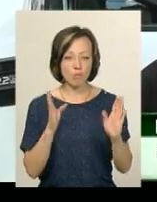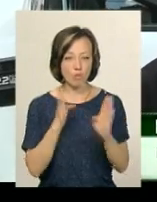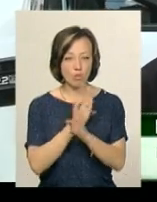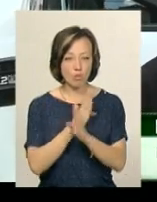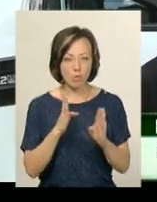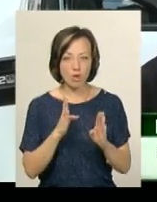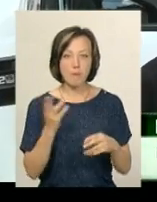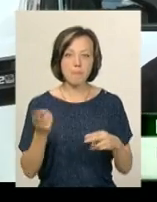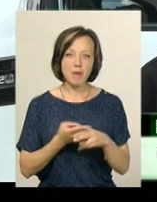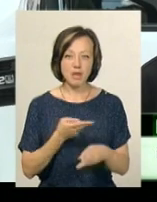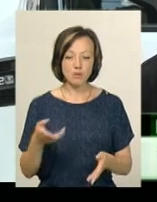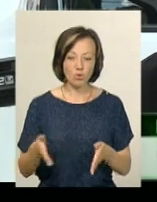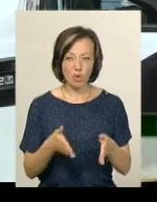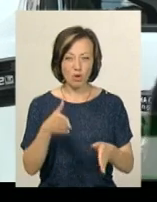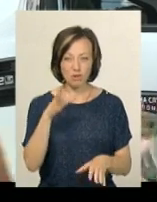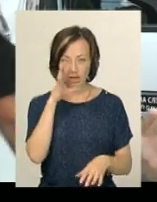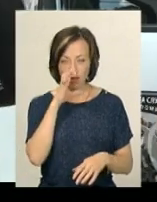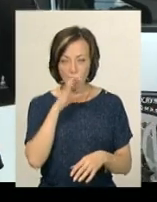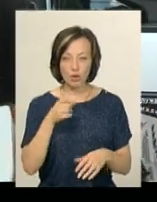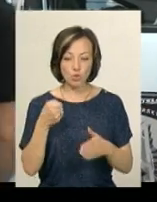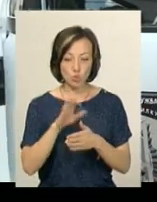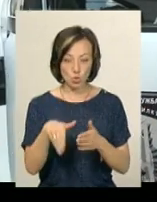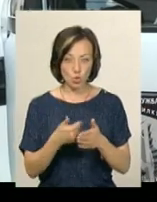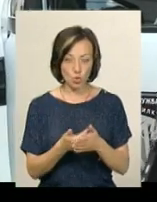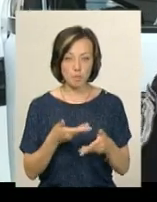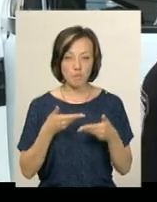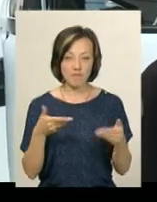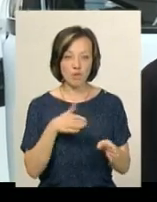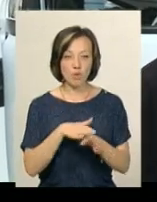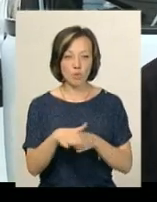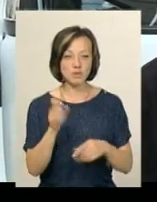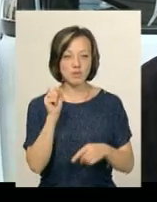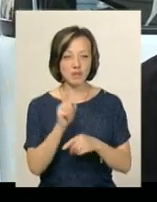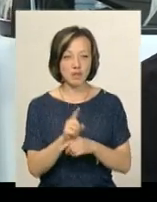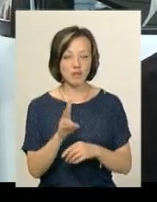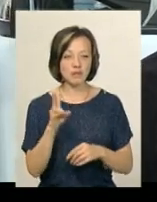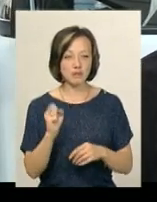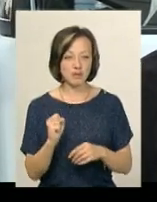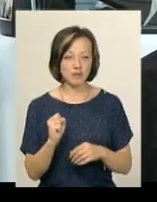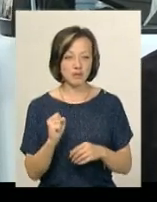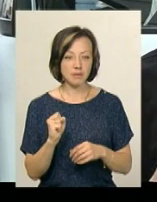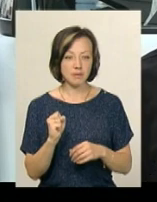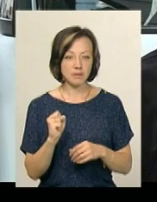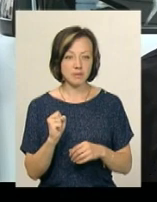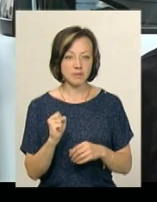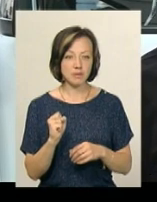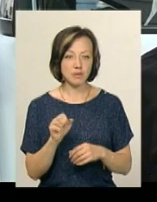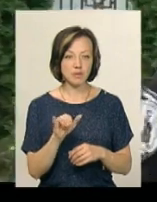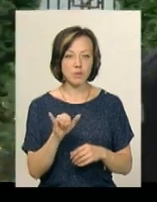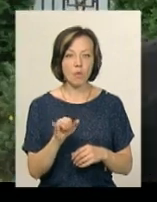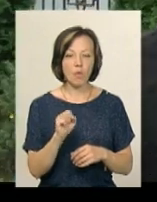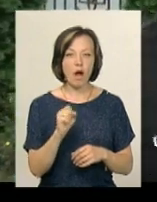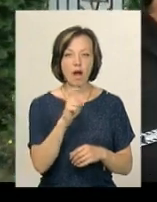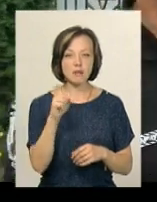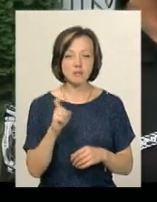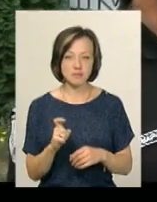в умовах бездоріжжя. До цього часу ми виконували такі задачі на УАЗ-таблетка.